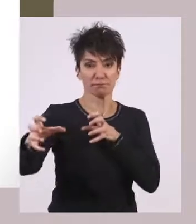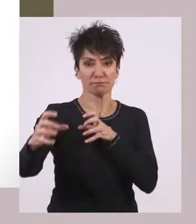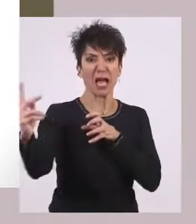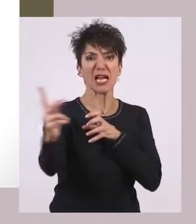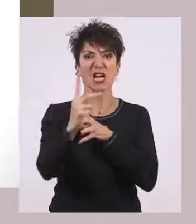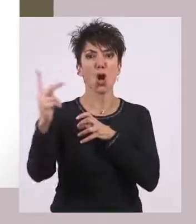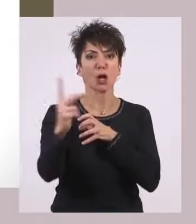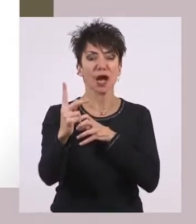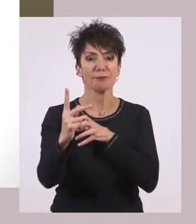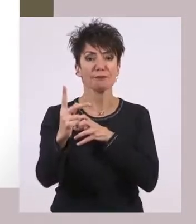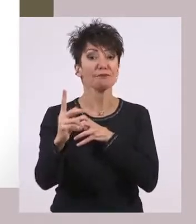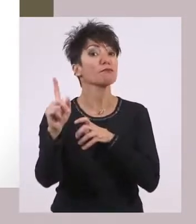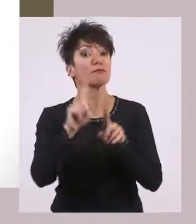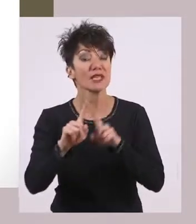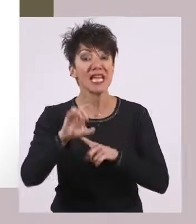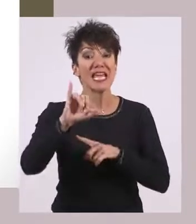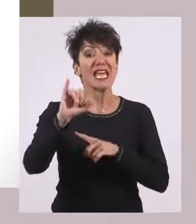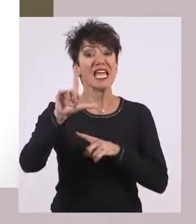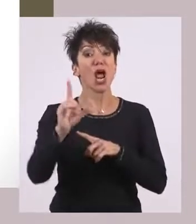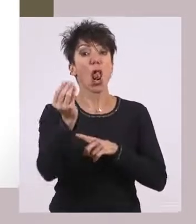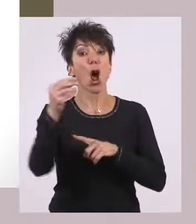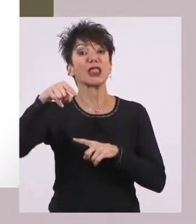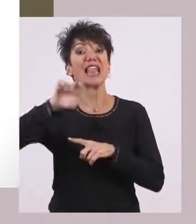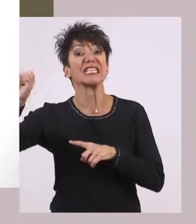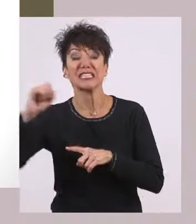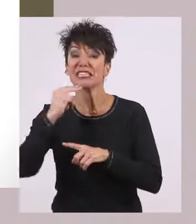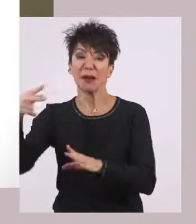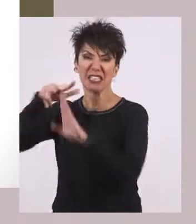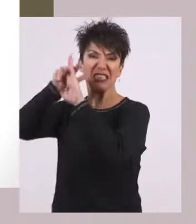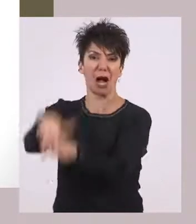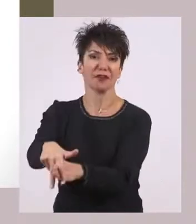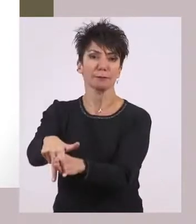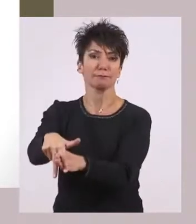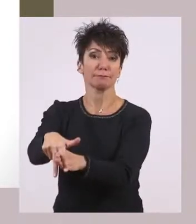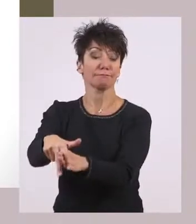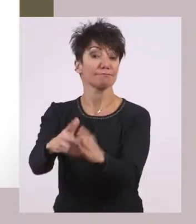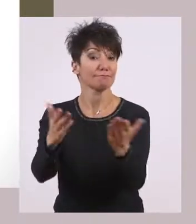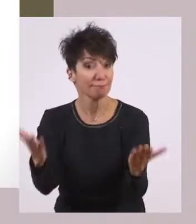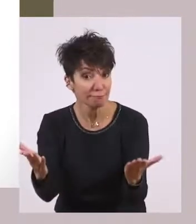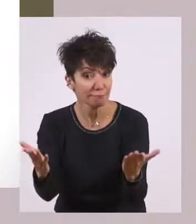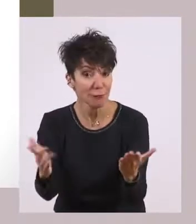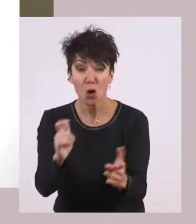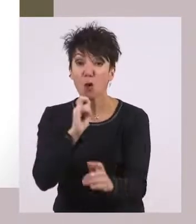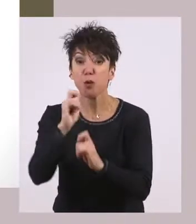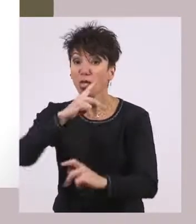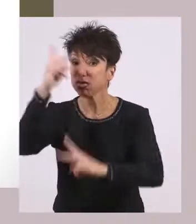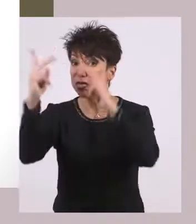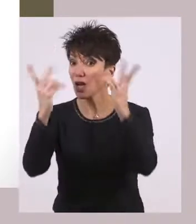τους σύλλωτες, που όσο αφορά τα πολιτικά δικαιώματα, δυστυχώς δεν είχαν κανένα.